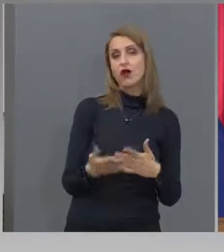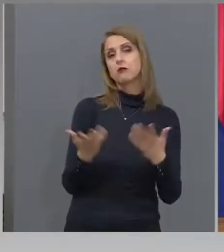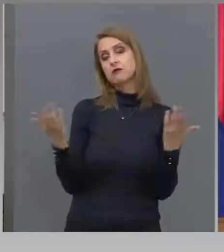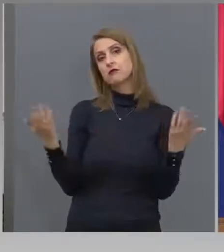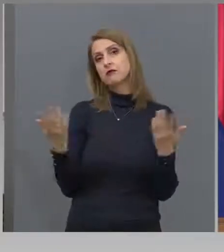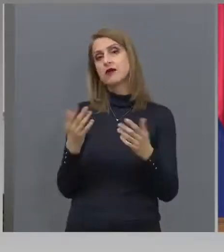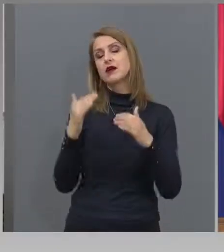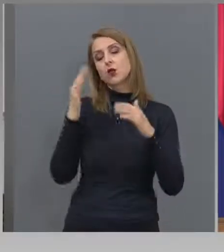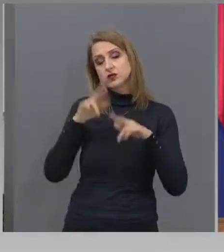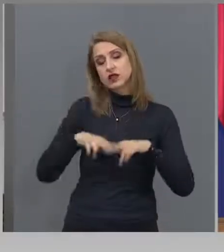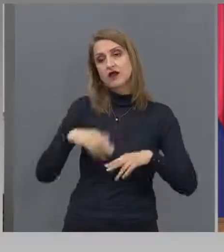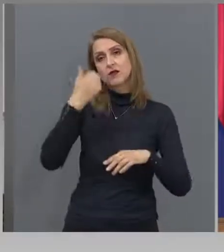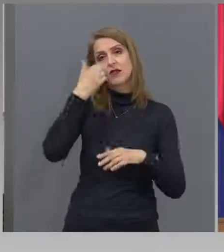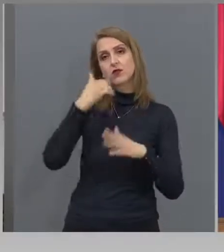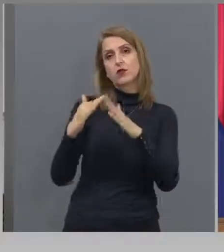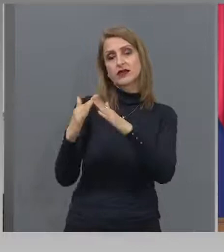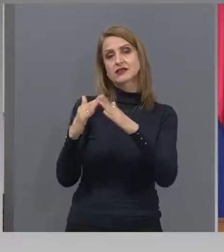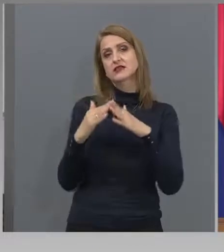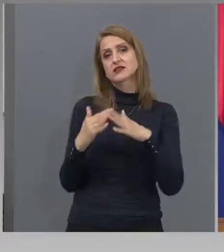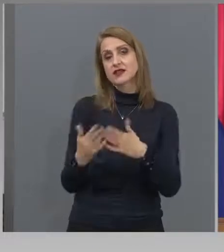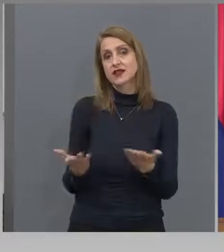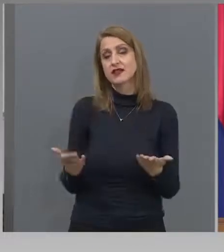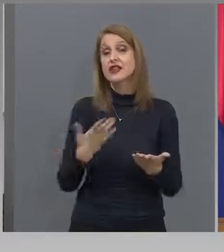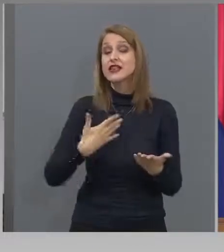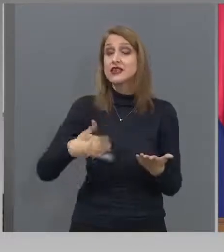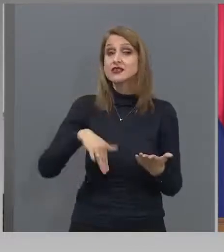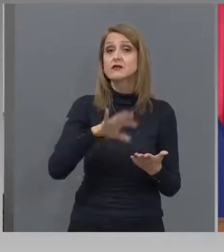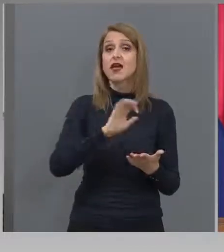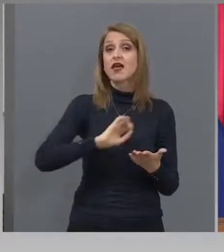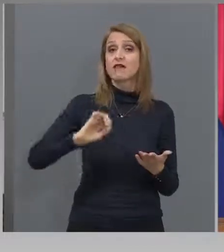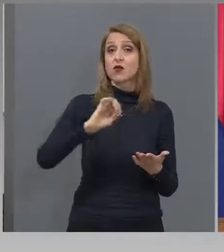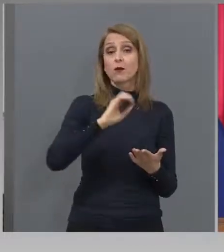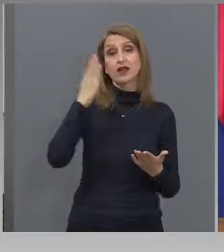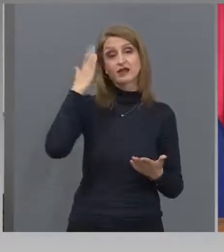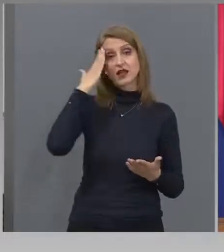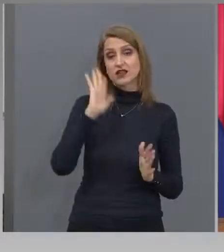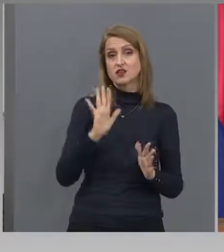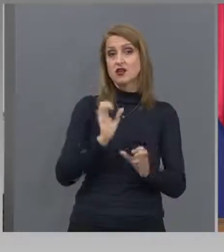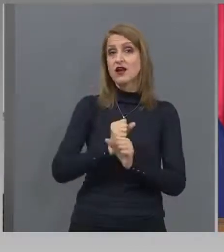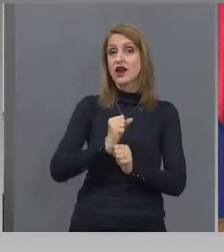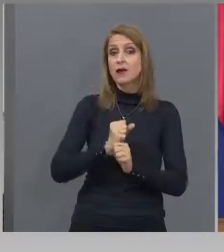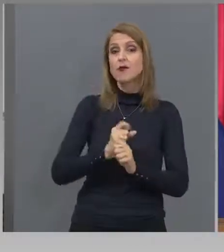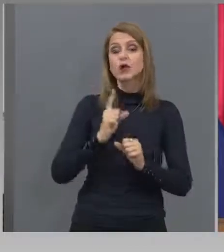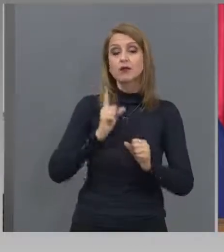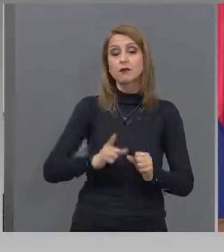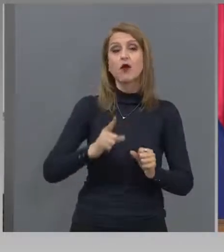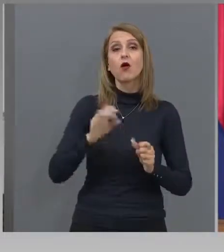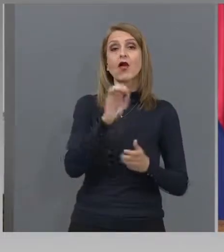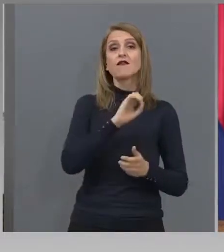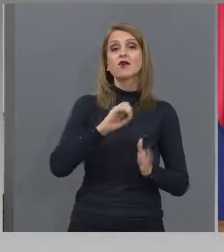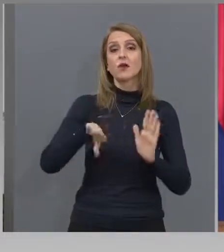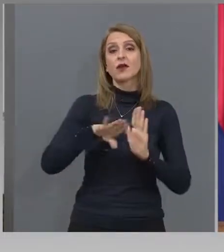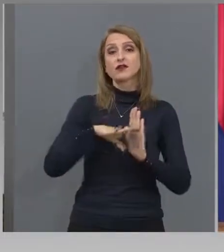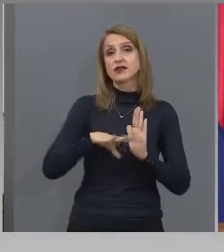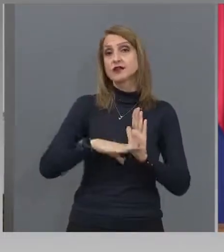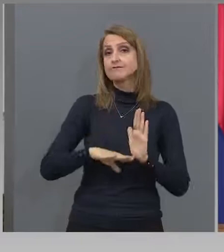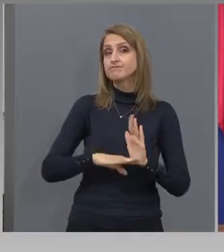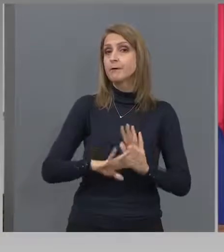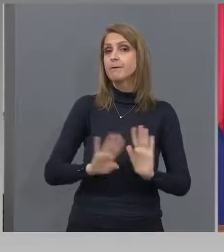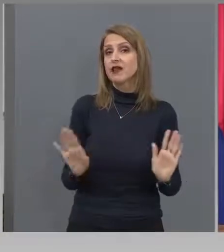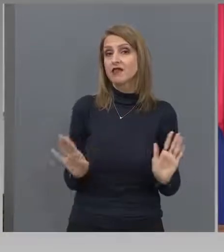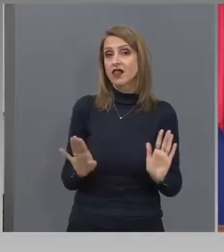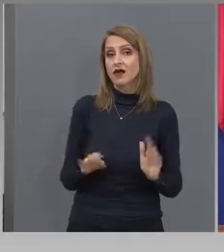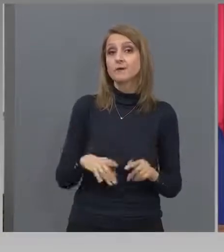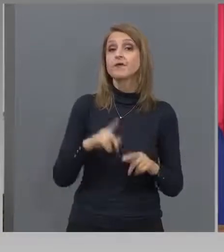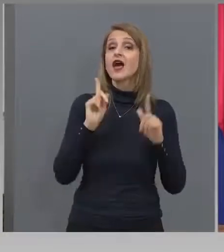надалява. Ние сме европейска държава. и работиме по европейски третип. А европейският третип